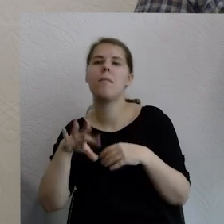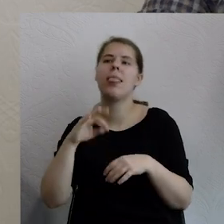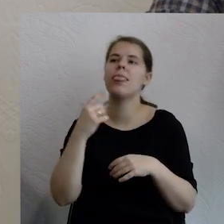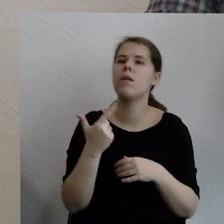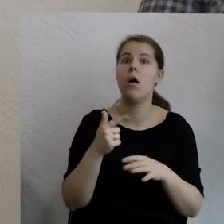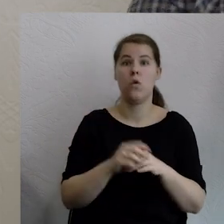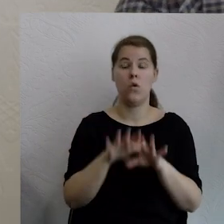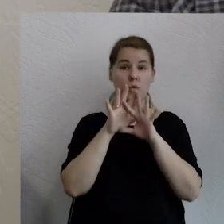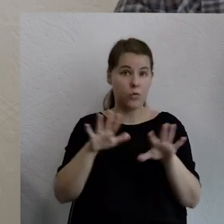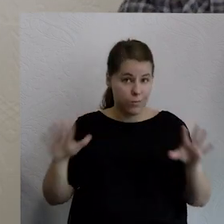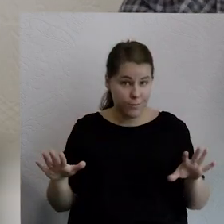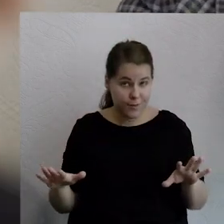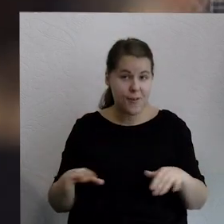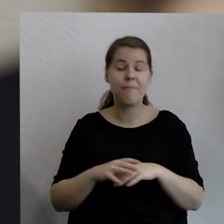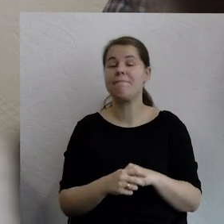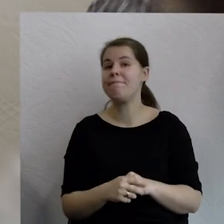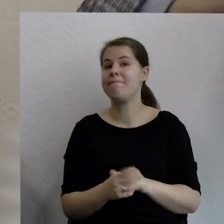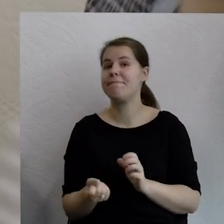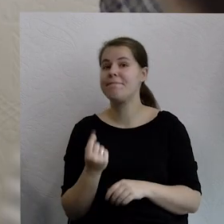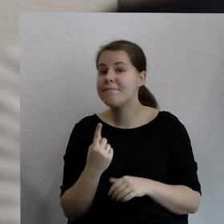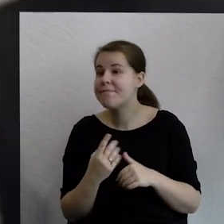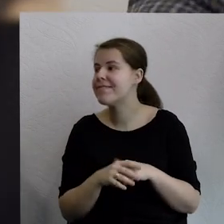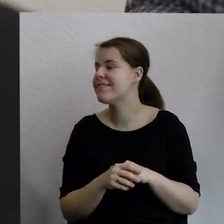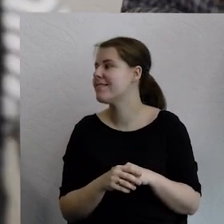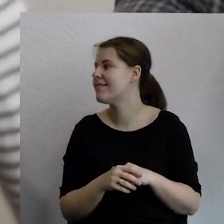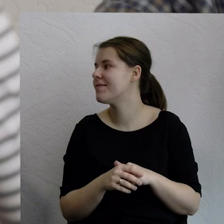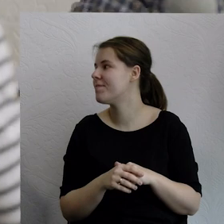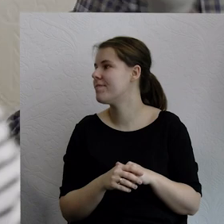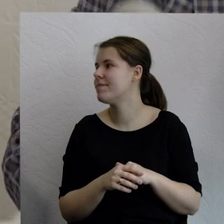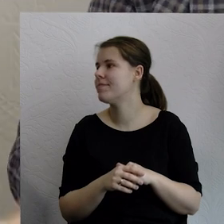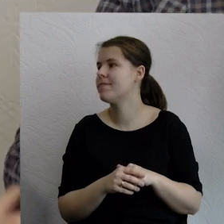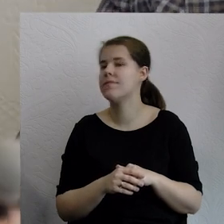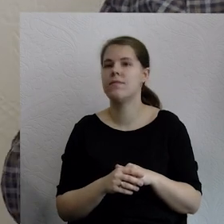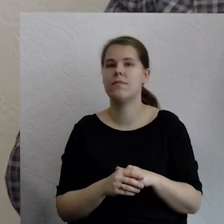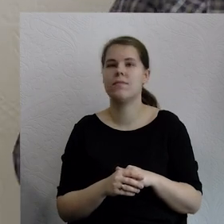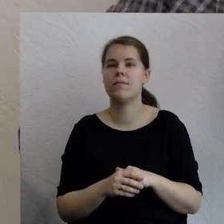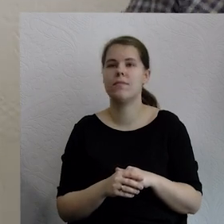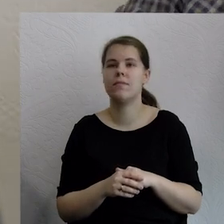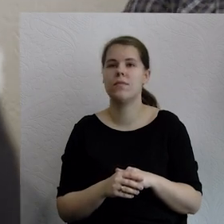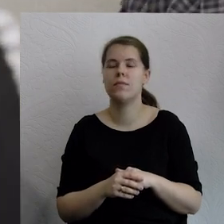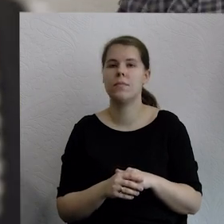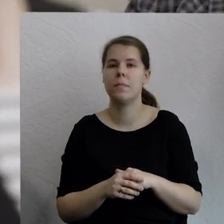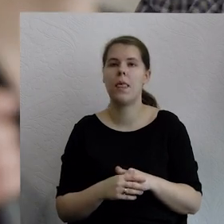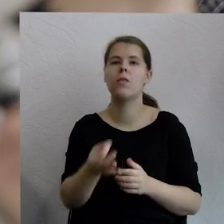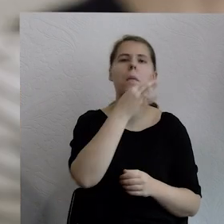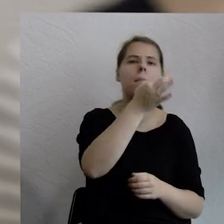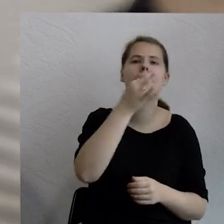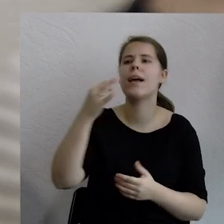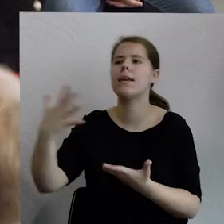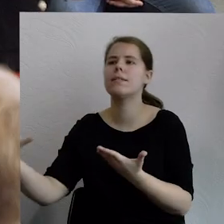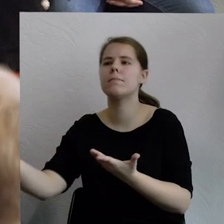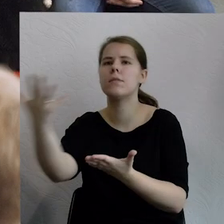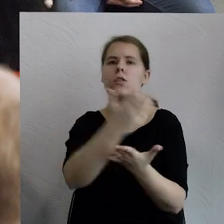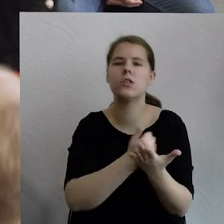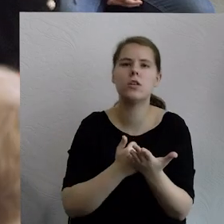Dobra. To jest dużo. To może tak, nie wiem, po dwa zbierzemy. Tam z tyłu widziałem głos Witek